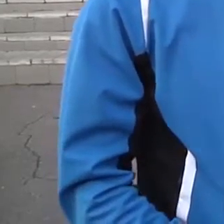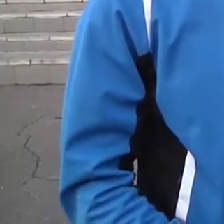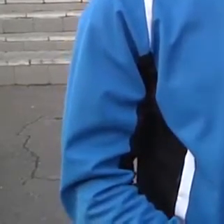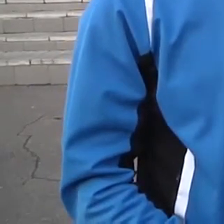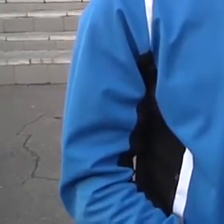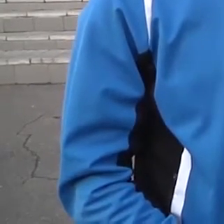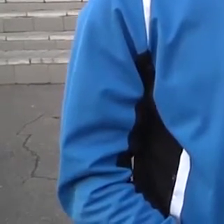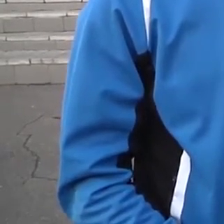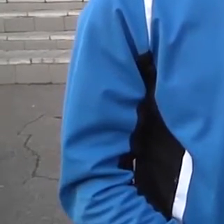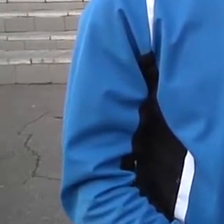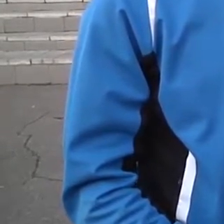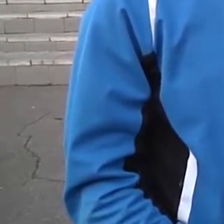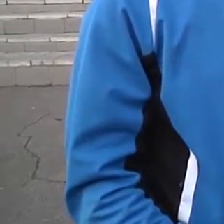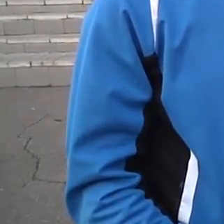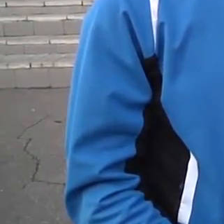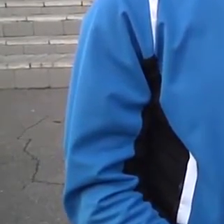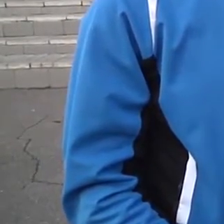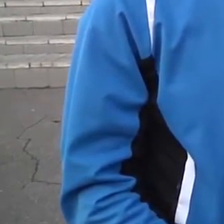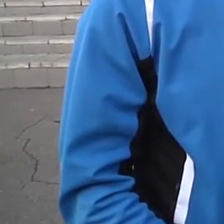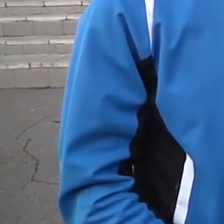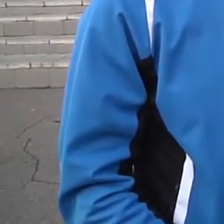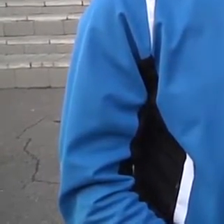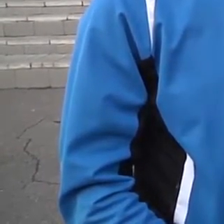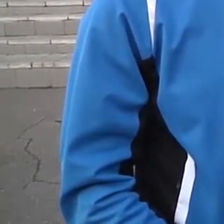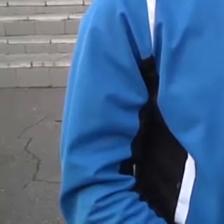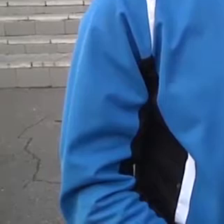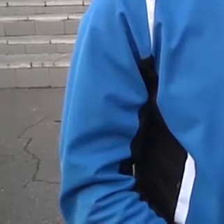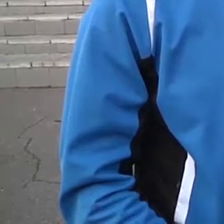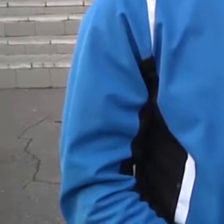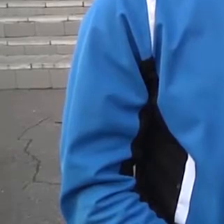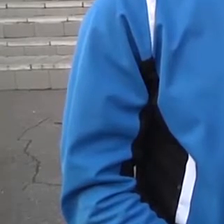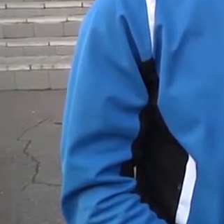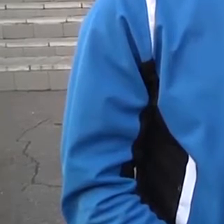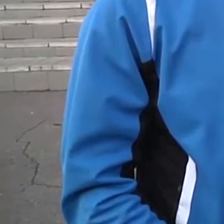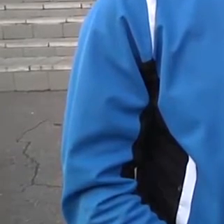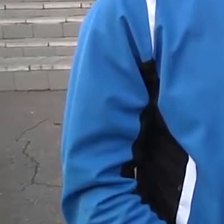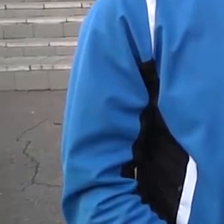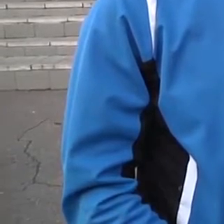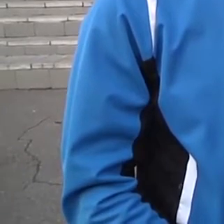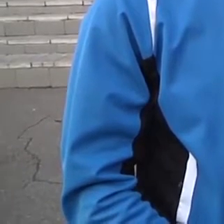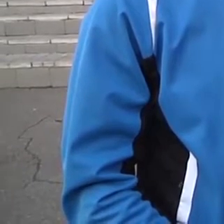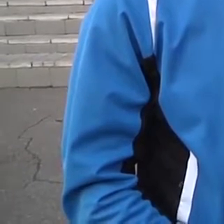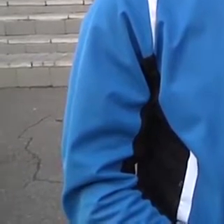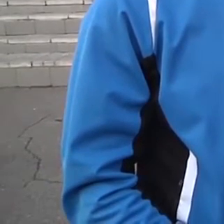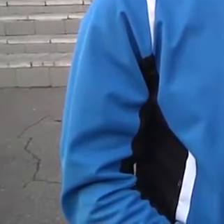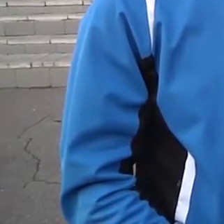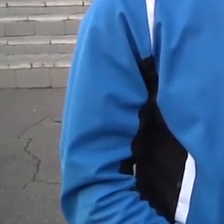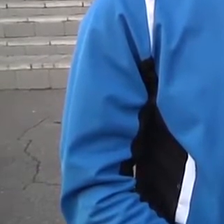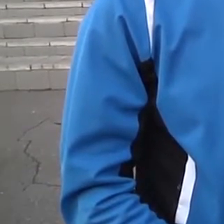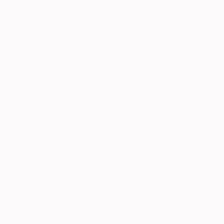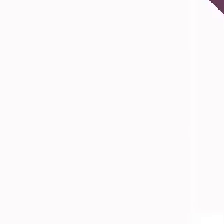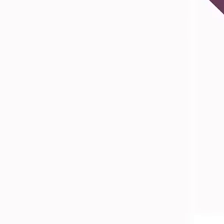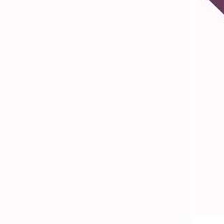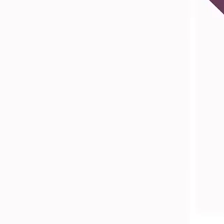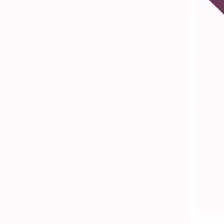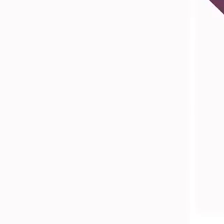Спокійно йти до мети, любити один одного і досягати успіхів.